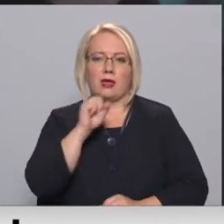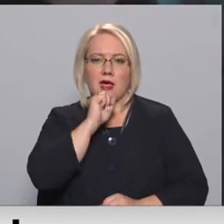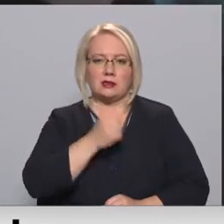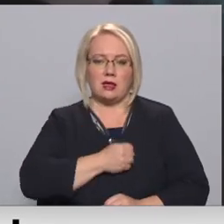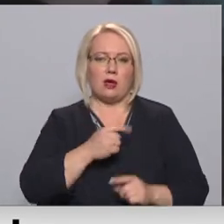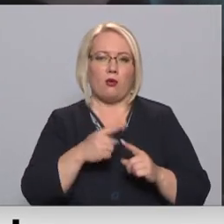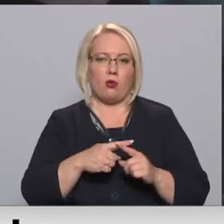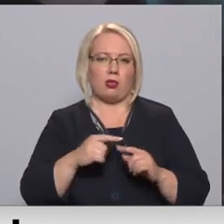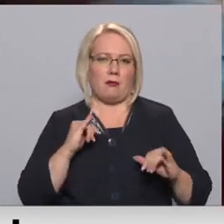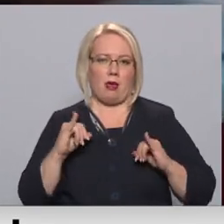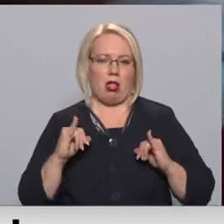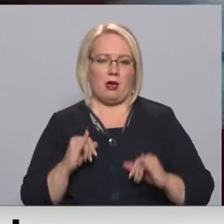Zando Zobaloda, Latvijas televīzija.